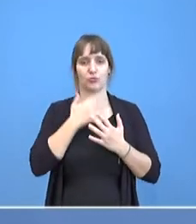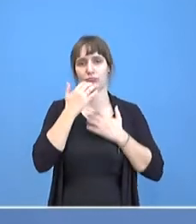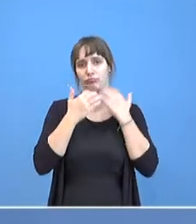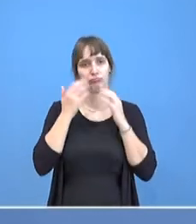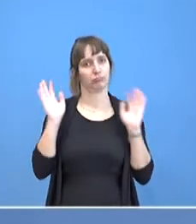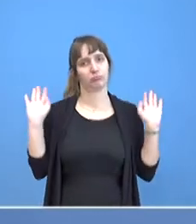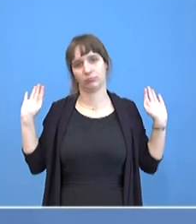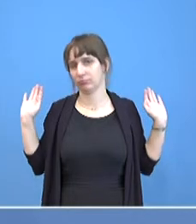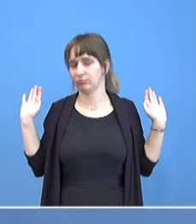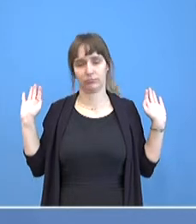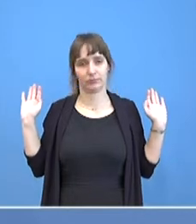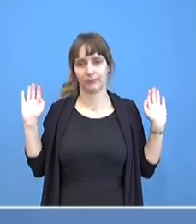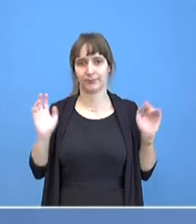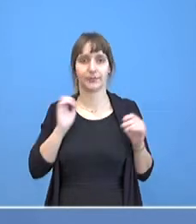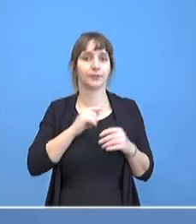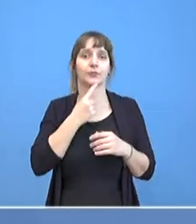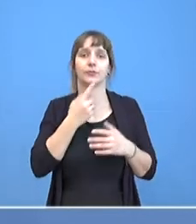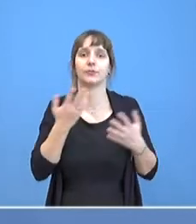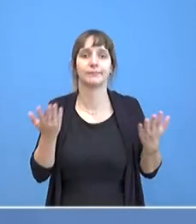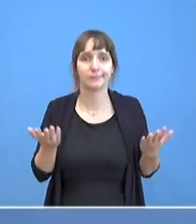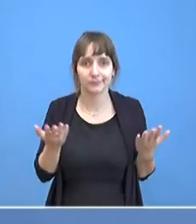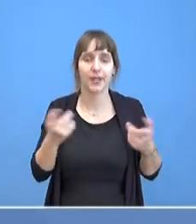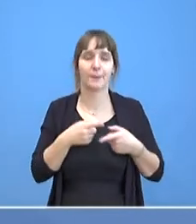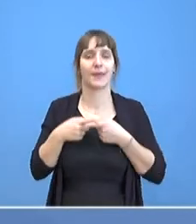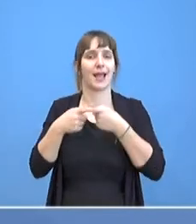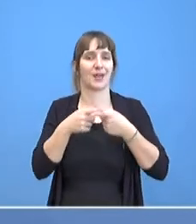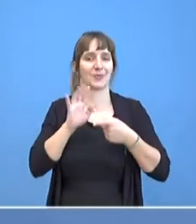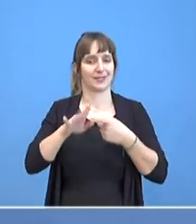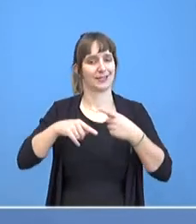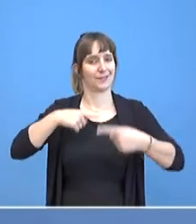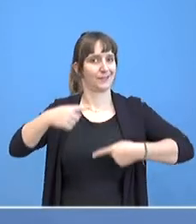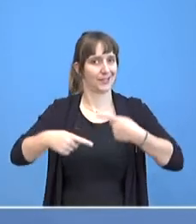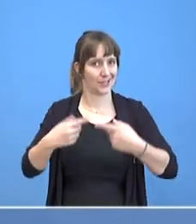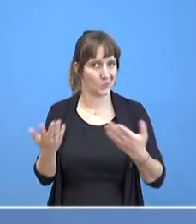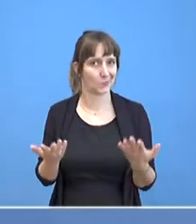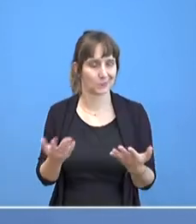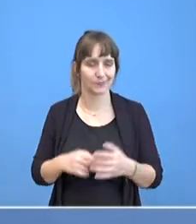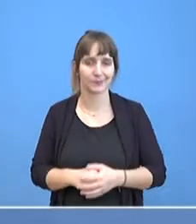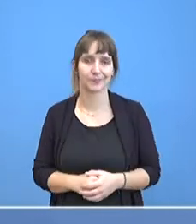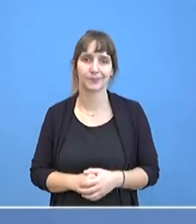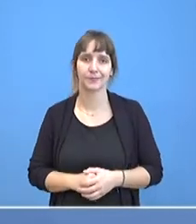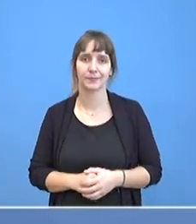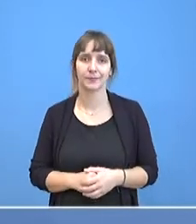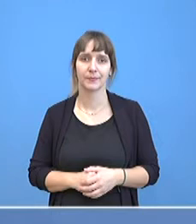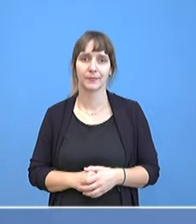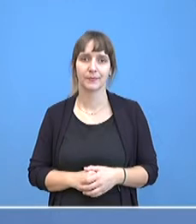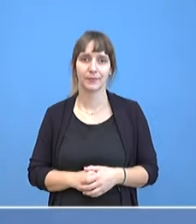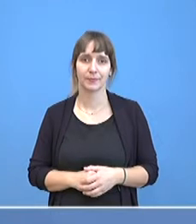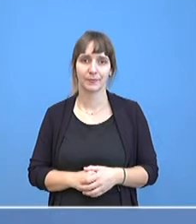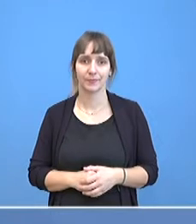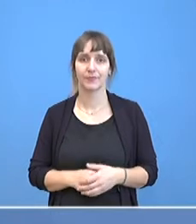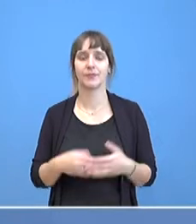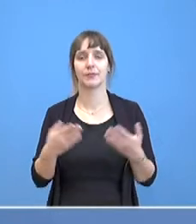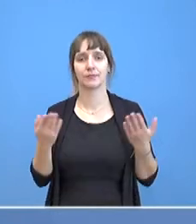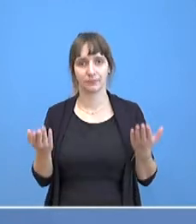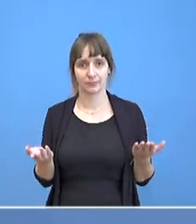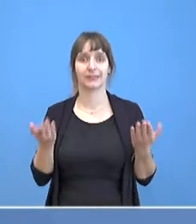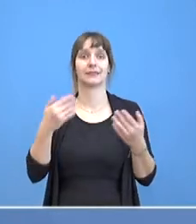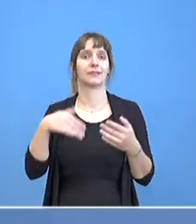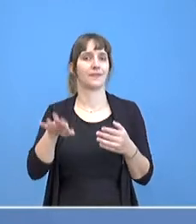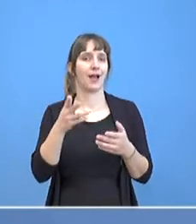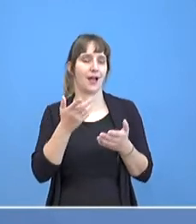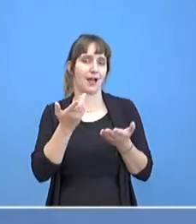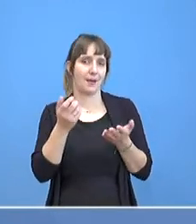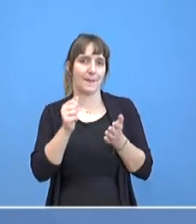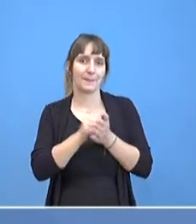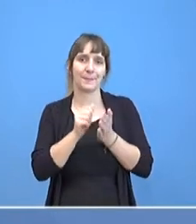Ich will Folgendes sagen zur Entwicklung in Belarus. Wir hatten ja da jetzt den Entzug von Akkreditierungen für